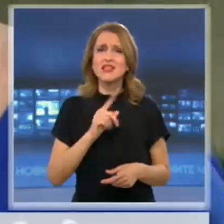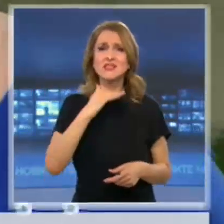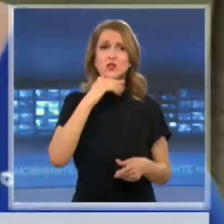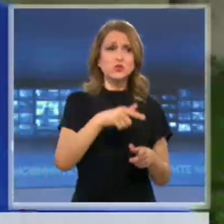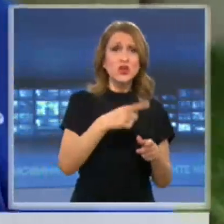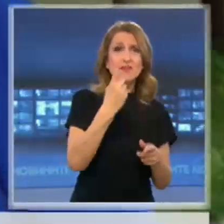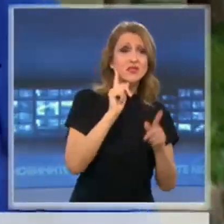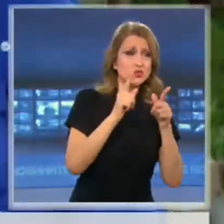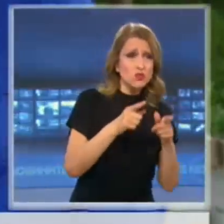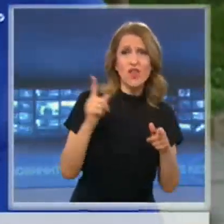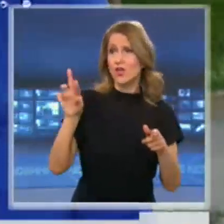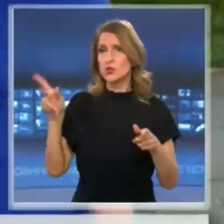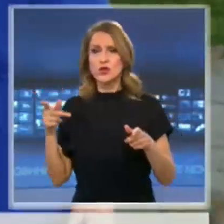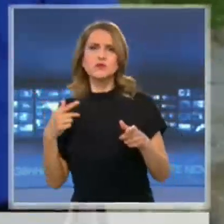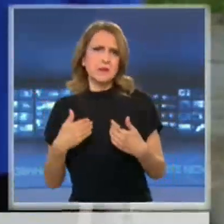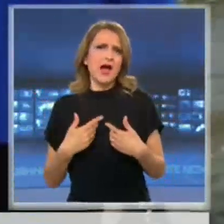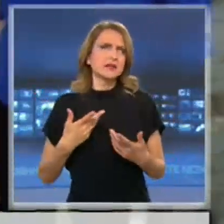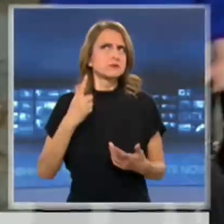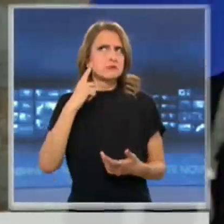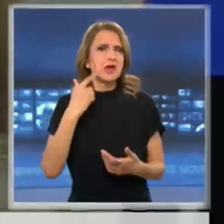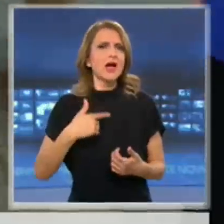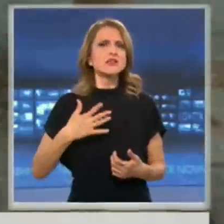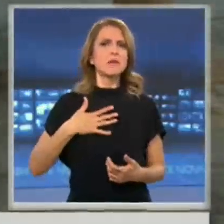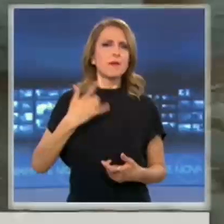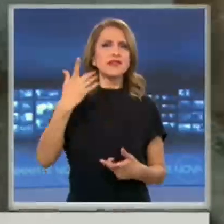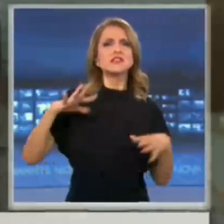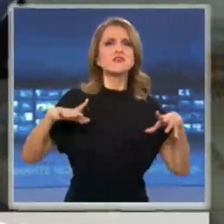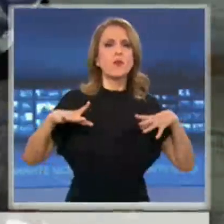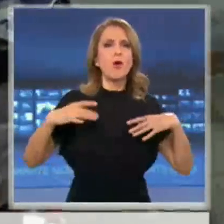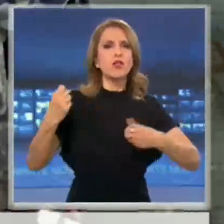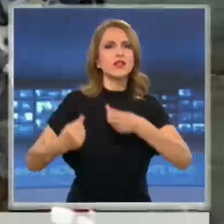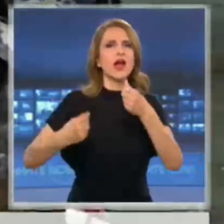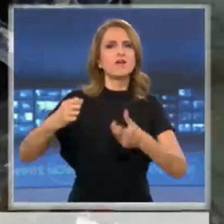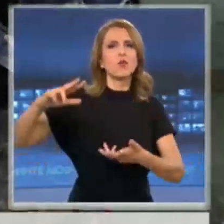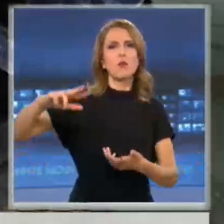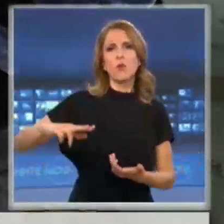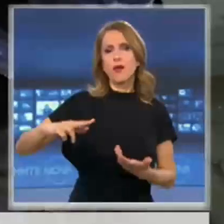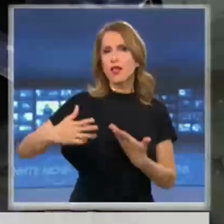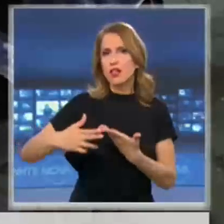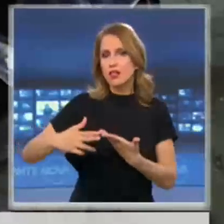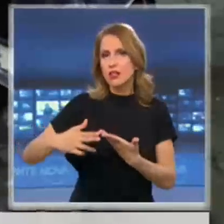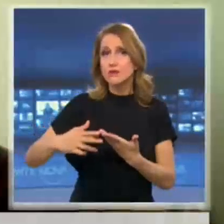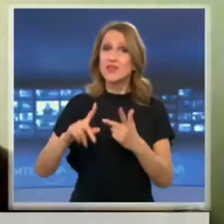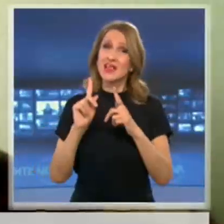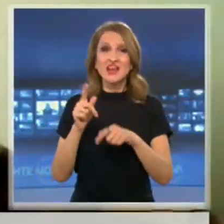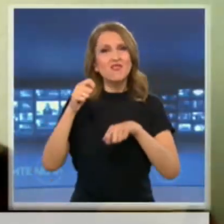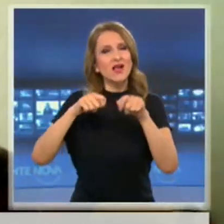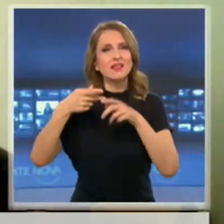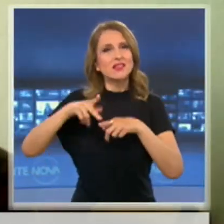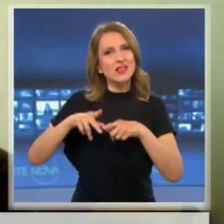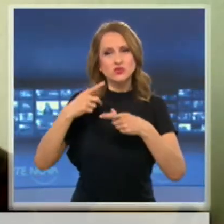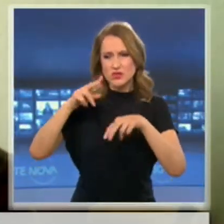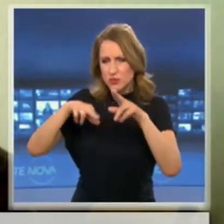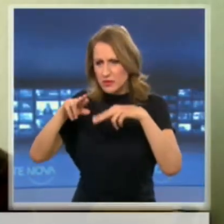обществото. Веднага се замислих, че имам един свободен автомобил, който, разбира се, след като бъде проверен от мен,